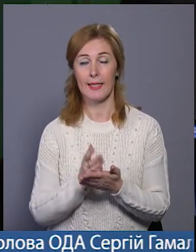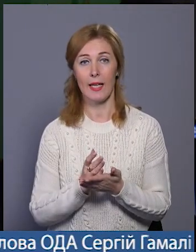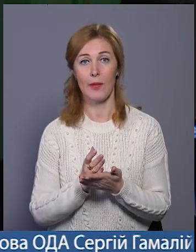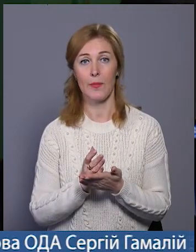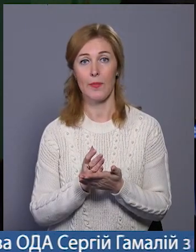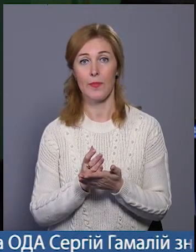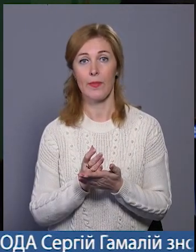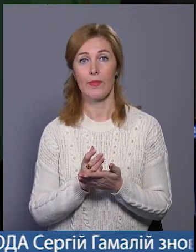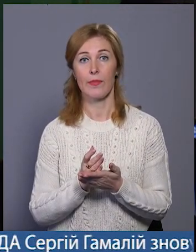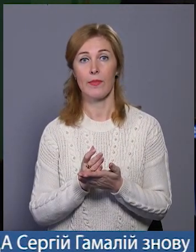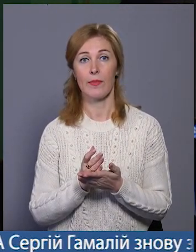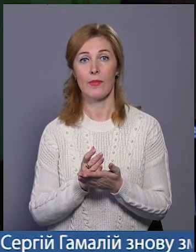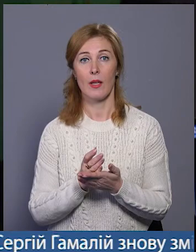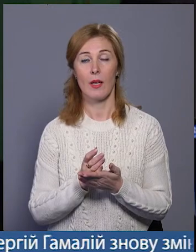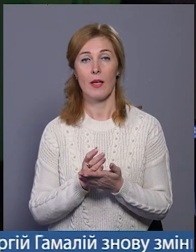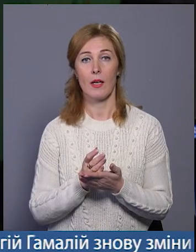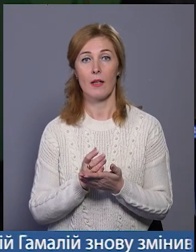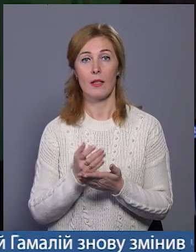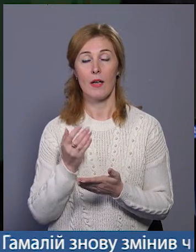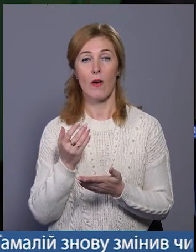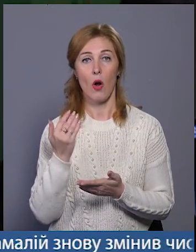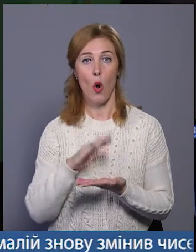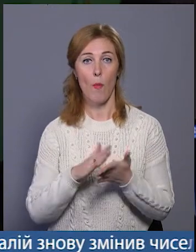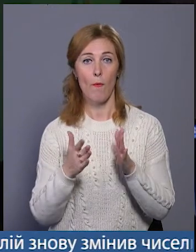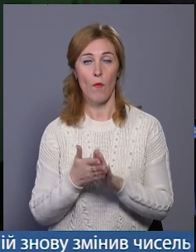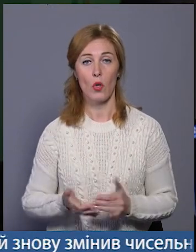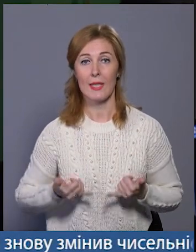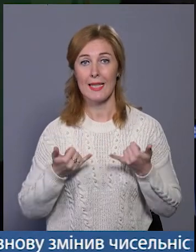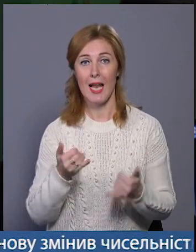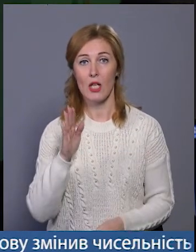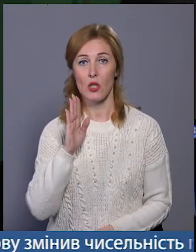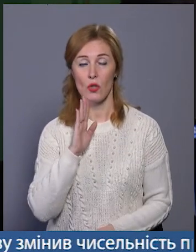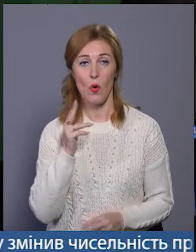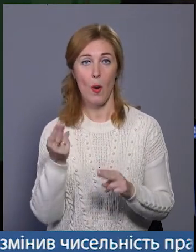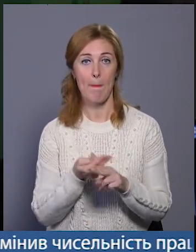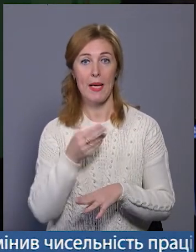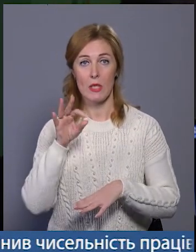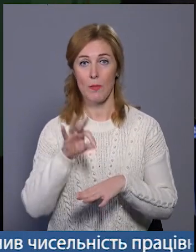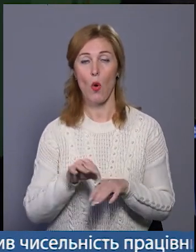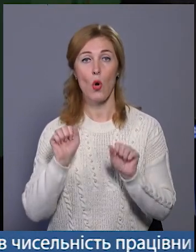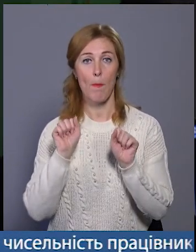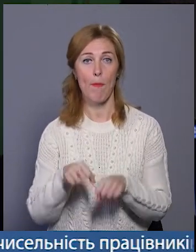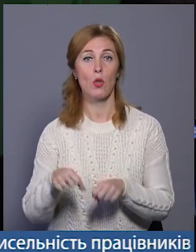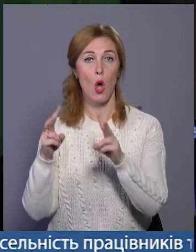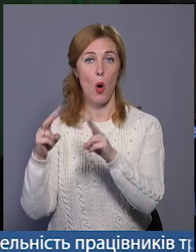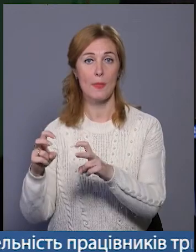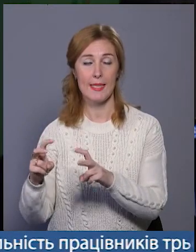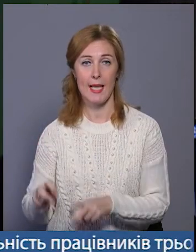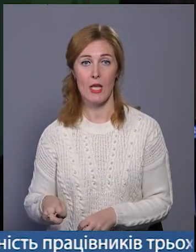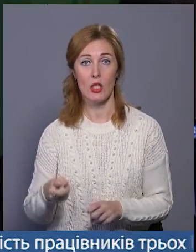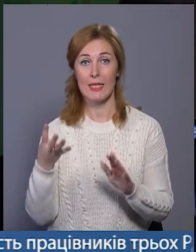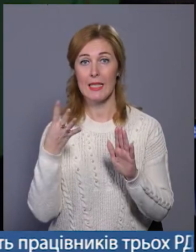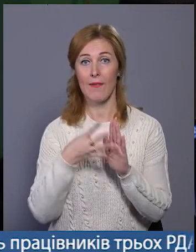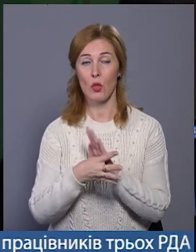цей метод комфортний для жінок і без жодних дискомфортів, без болю можна обстежитись з практично 93